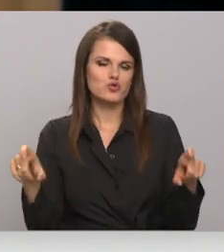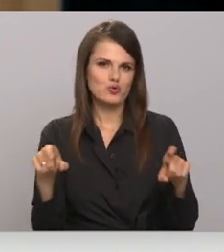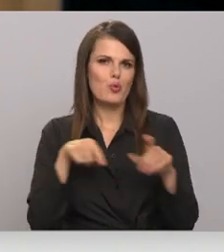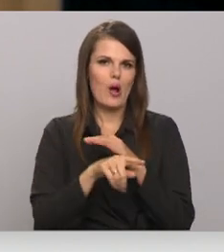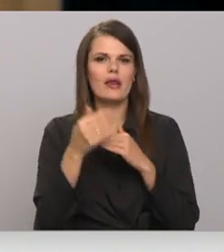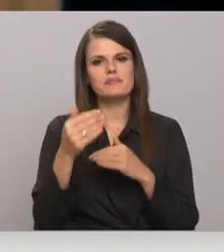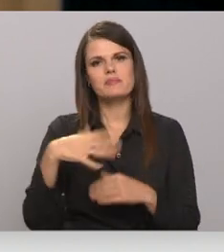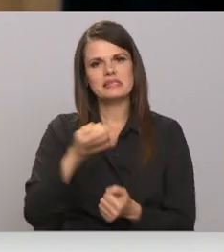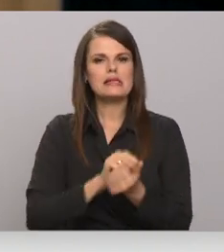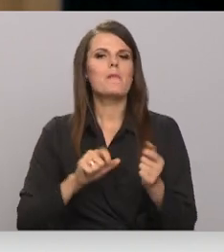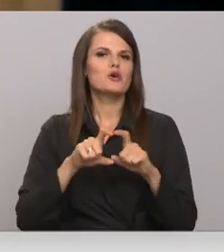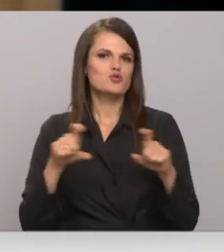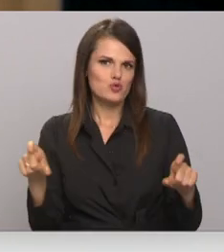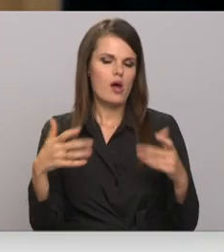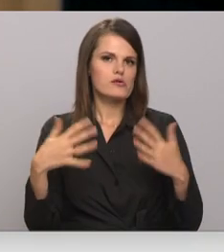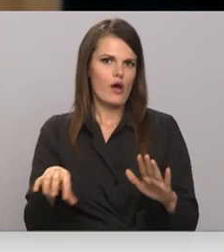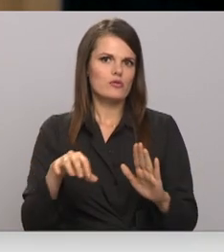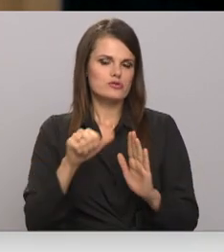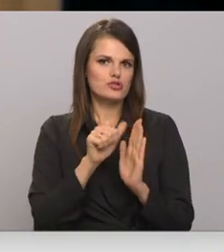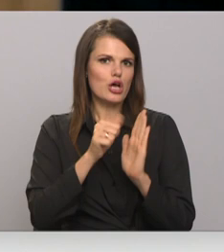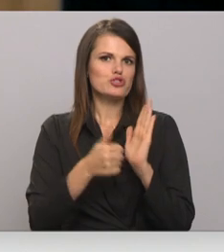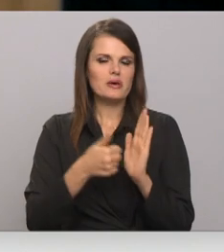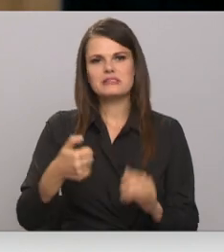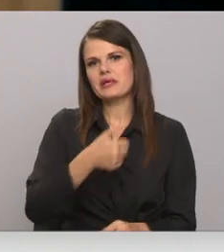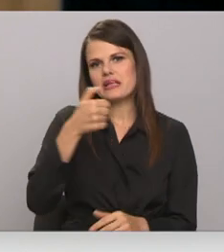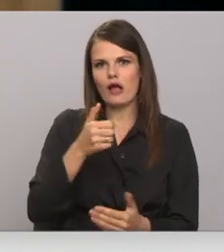esam meka skola jau 16. gadu.